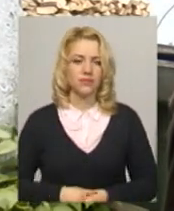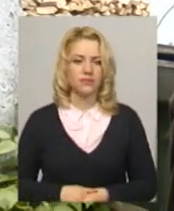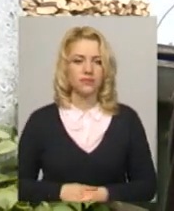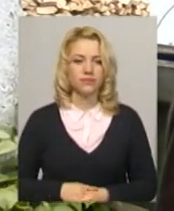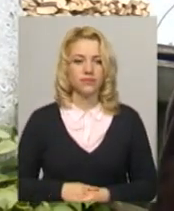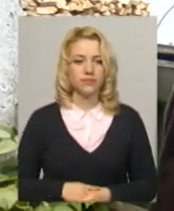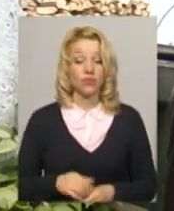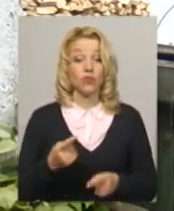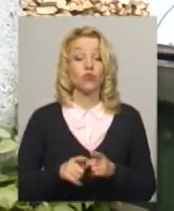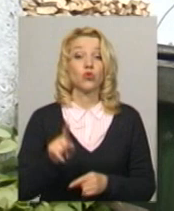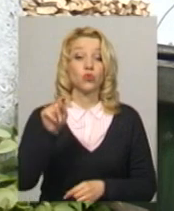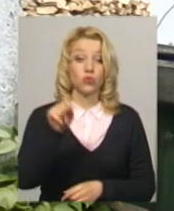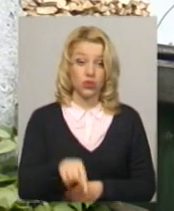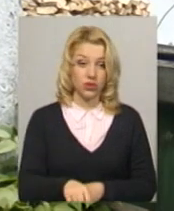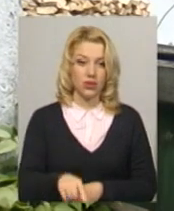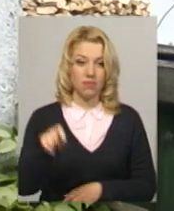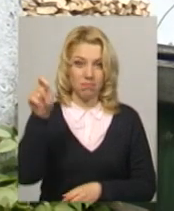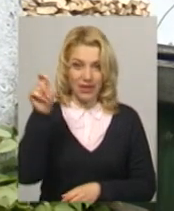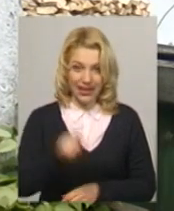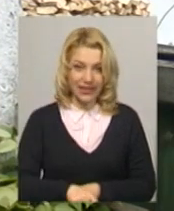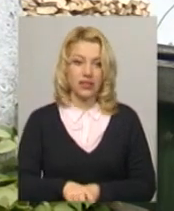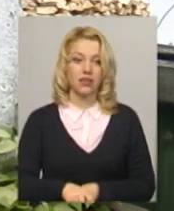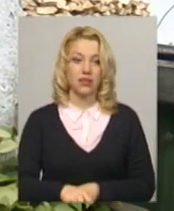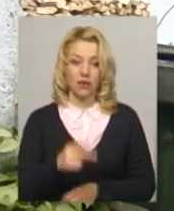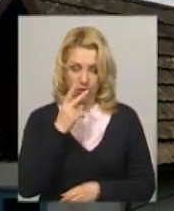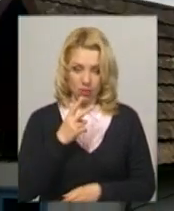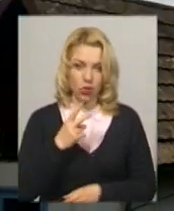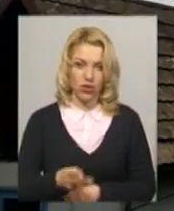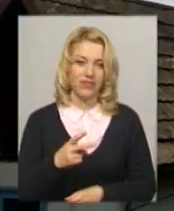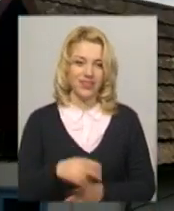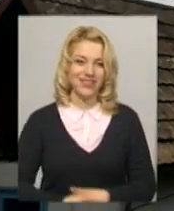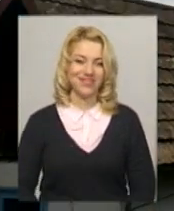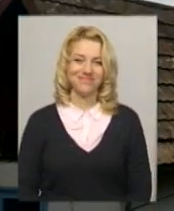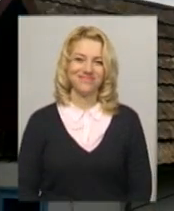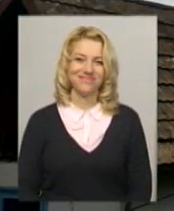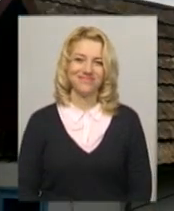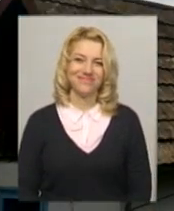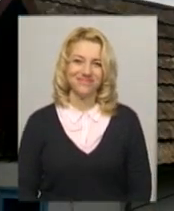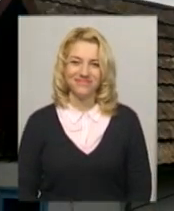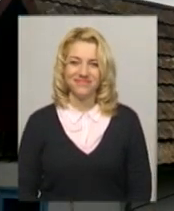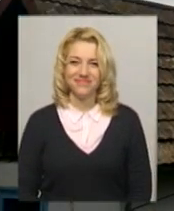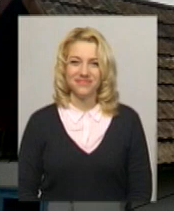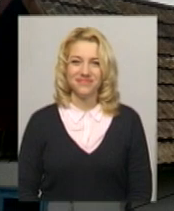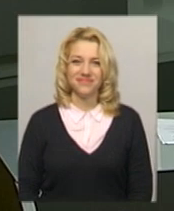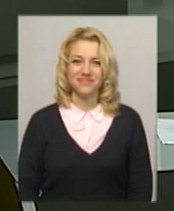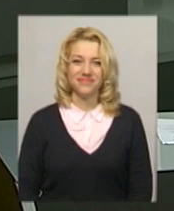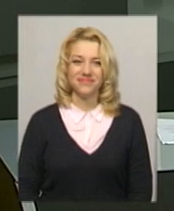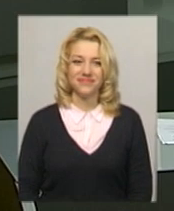тоді приїдеться і подивитись. Світлана Поробок, Новини, Поділяцентр.